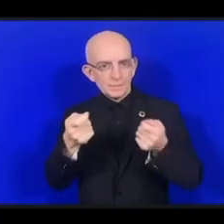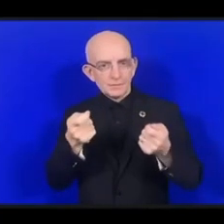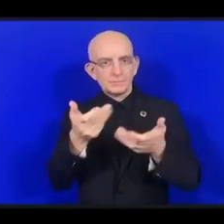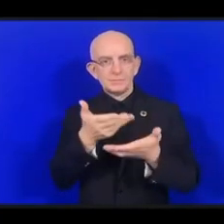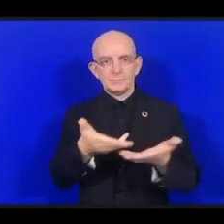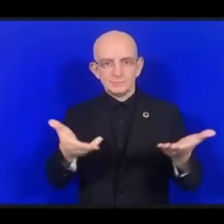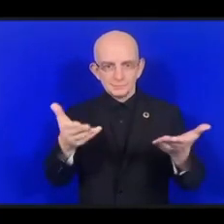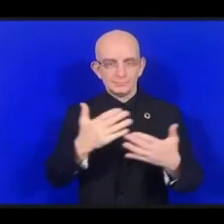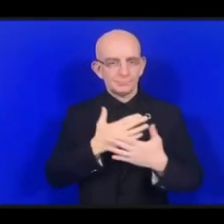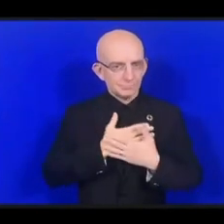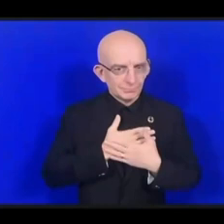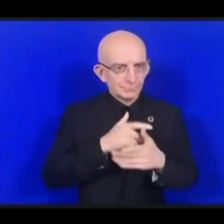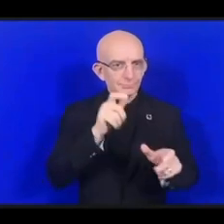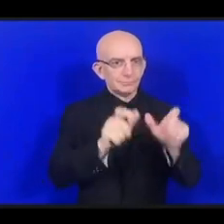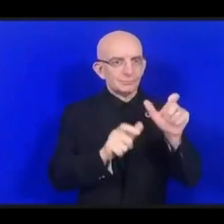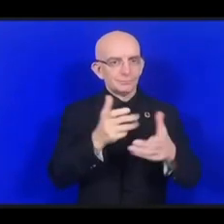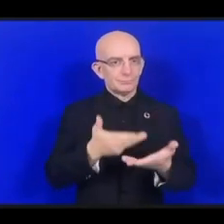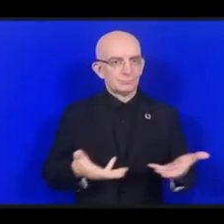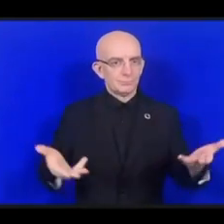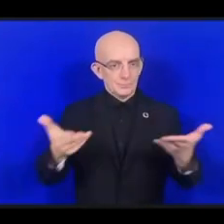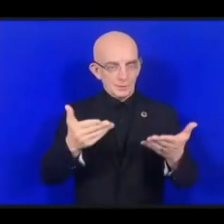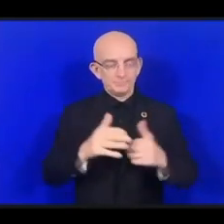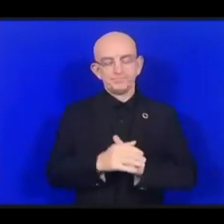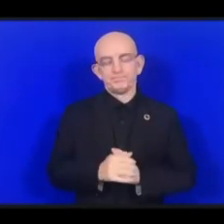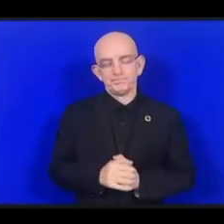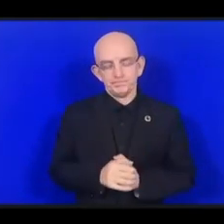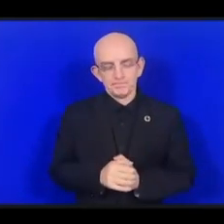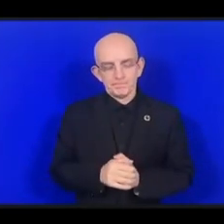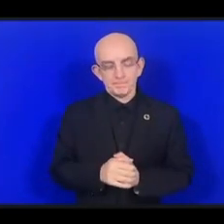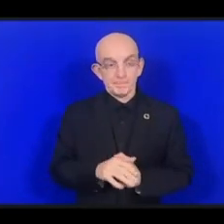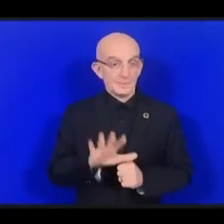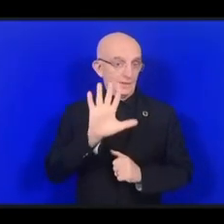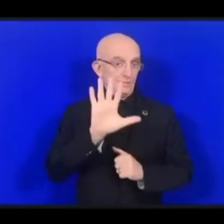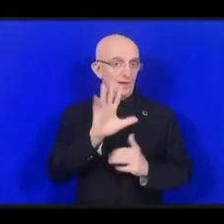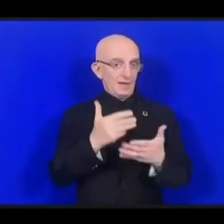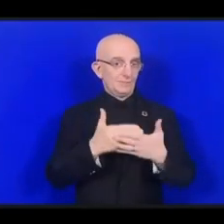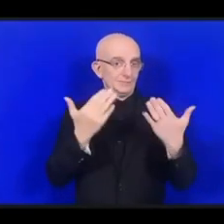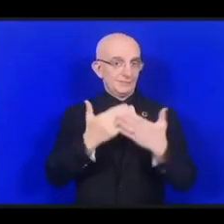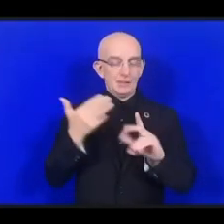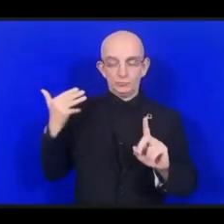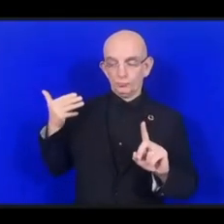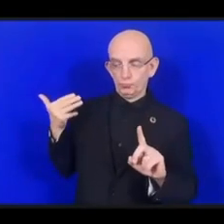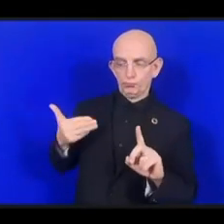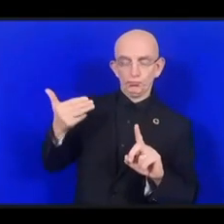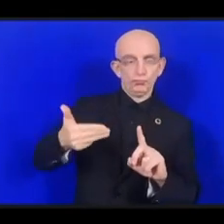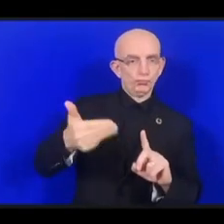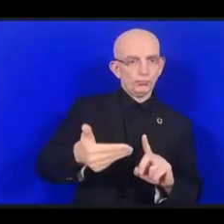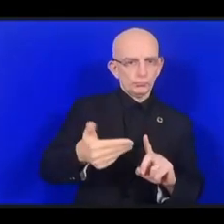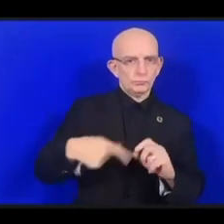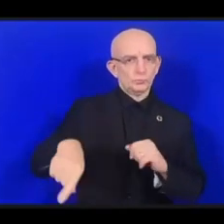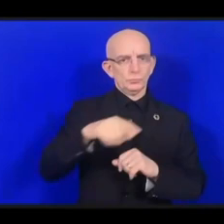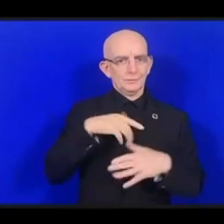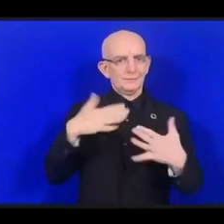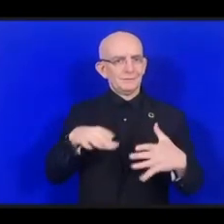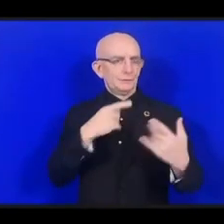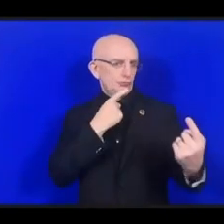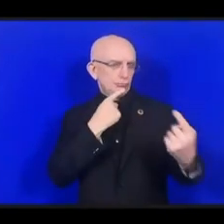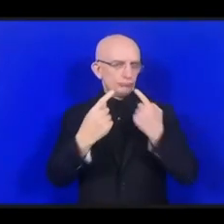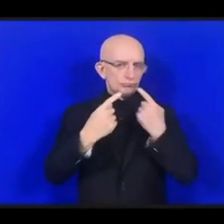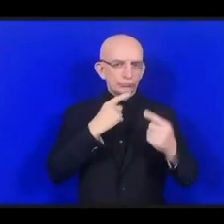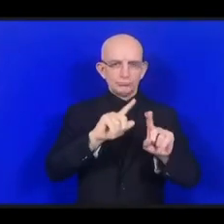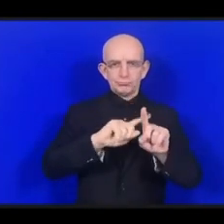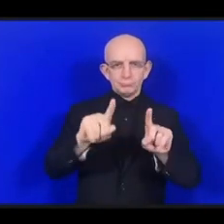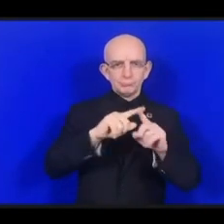в разных форматах обсуждали вопросы управления интернетом. Однако позвольте мне